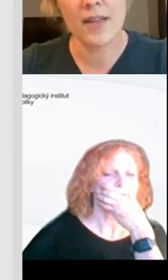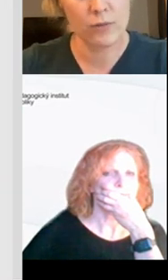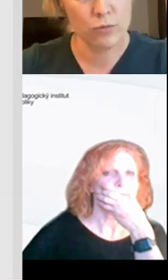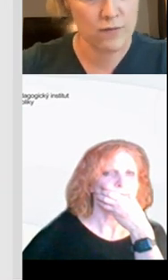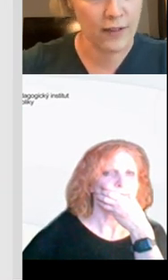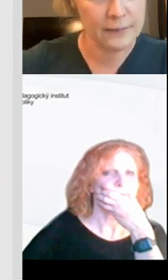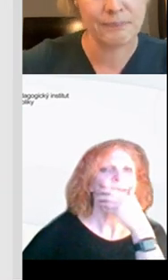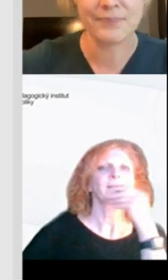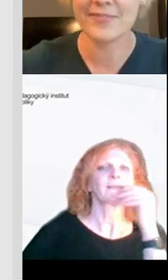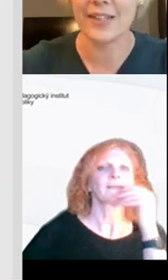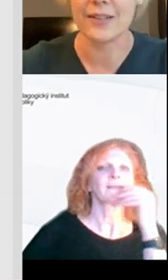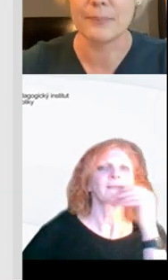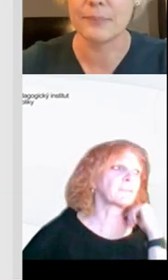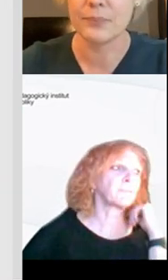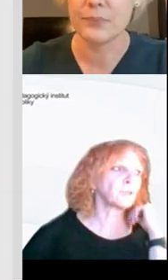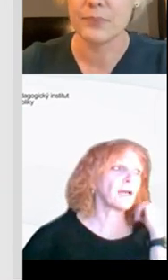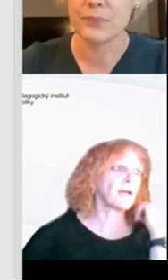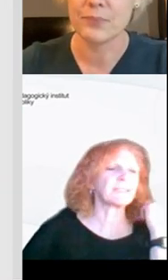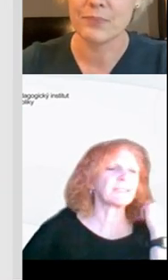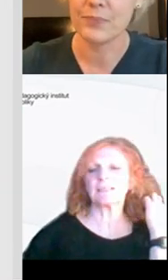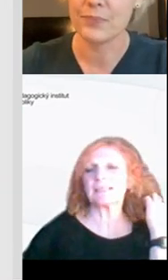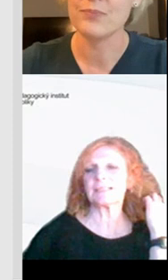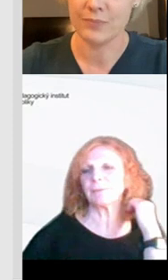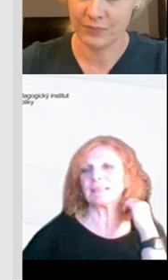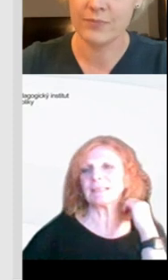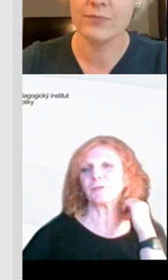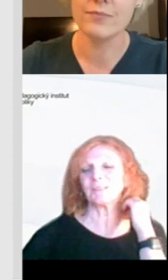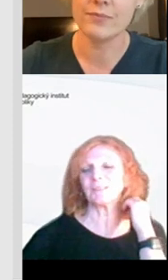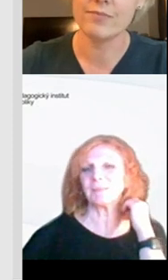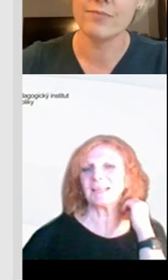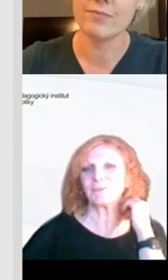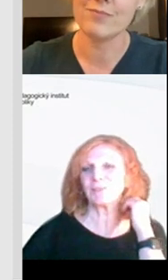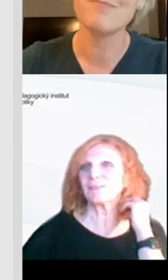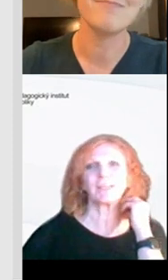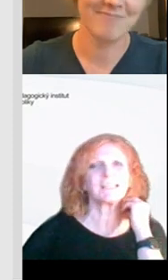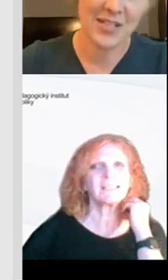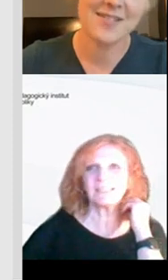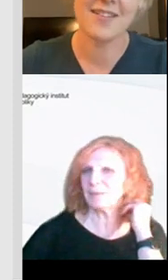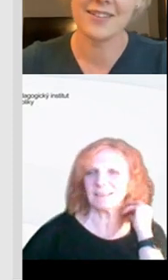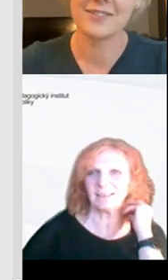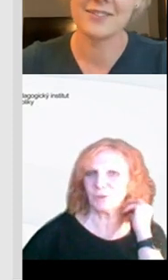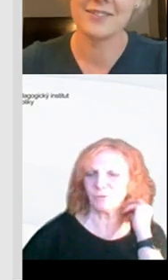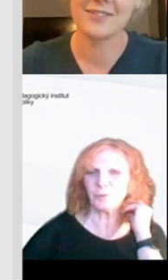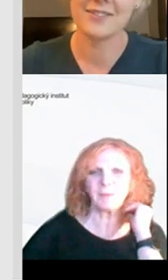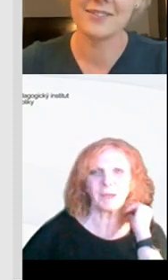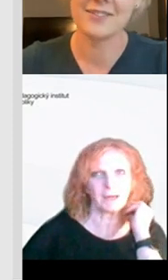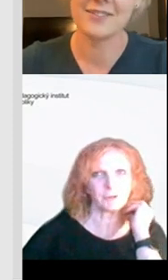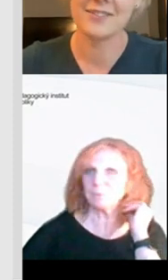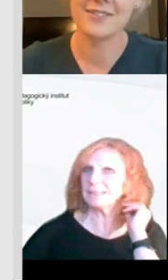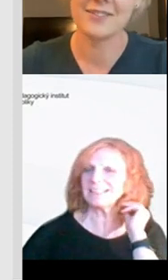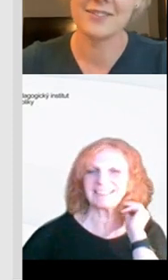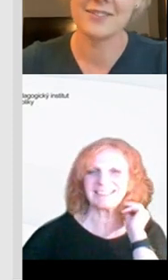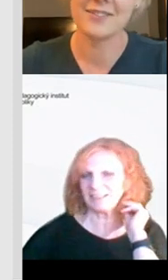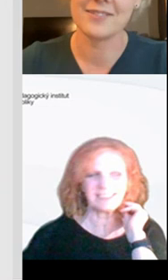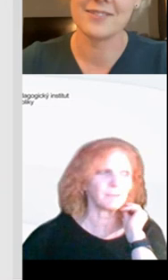můžeme je využívat. Výborně. Jsme pořád v Českém jazyce a budeme tam až do konce v webináře, takže i když si vzpomenete na něco v průběhu